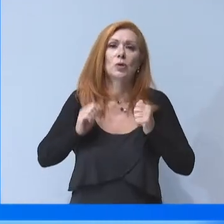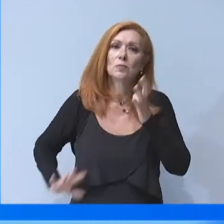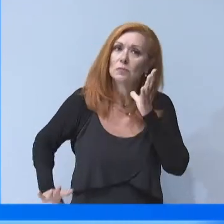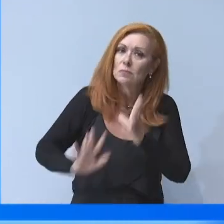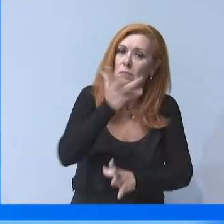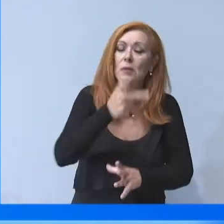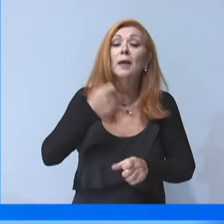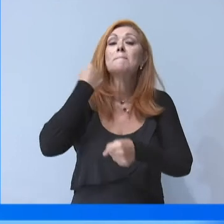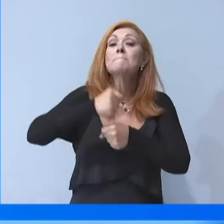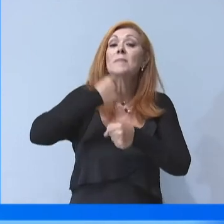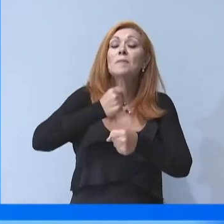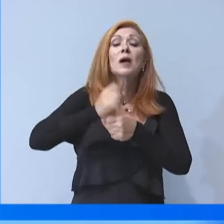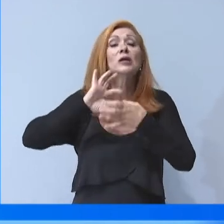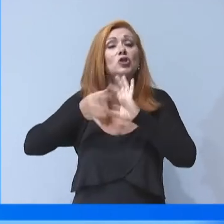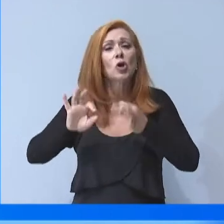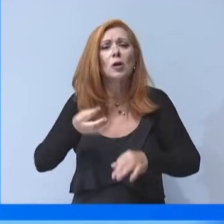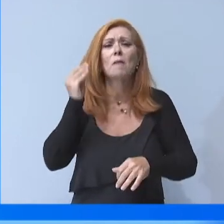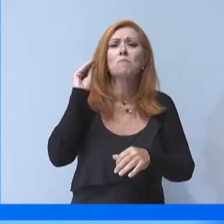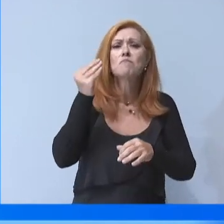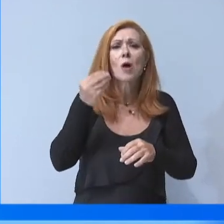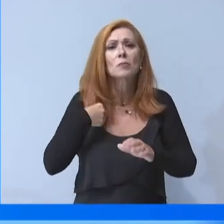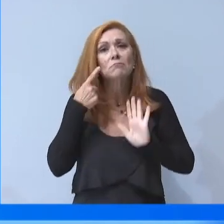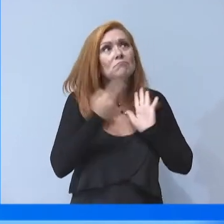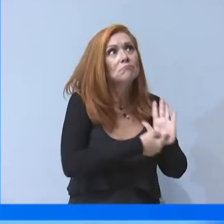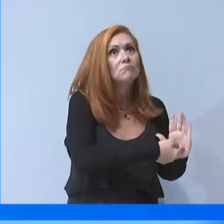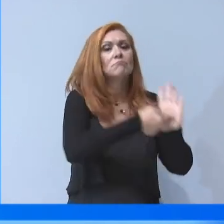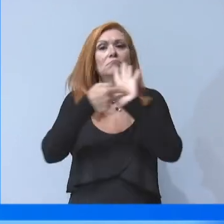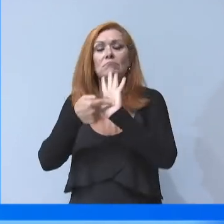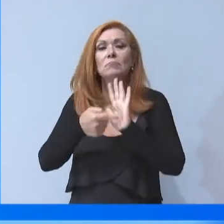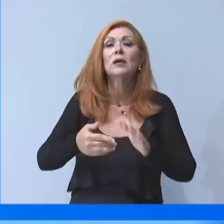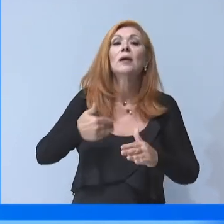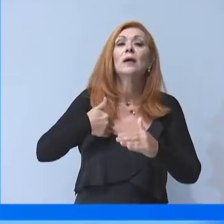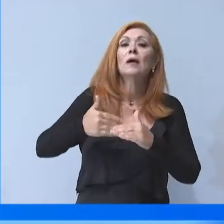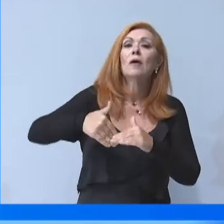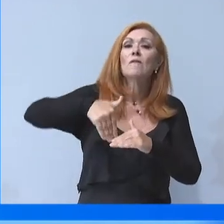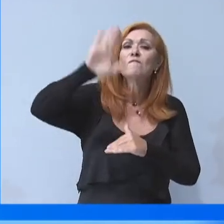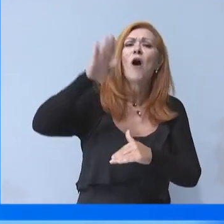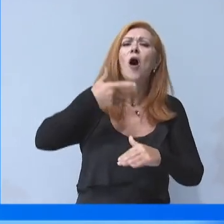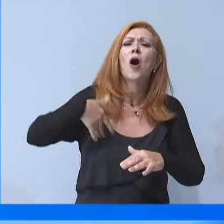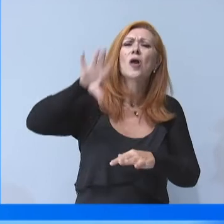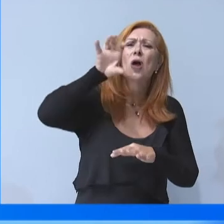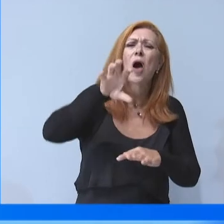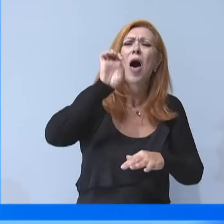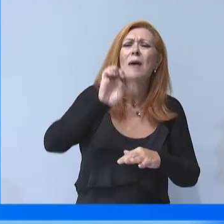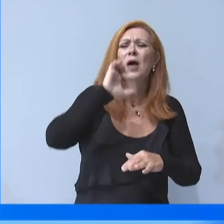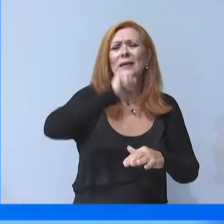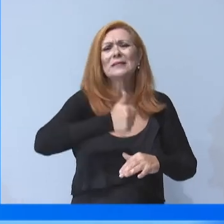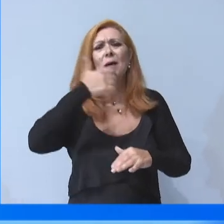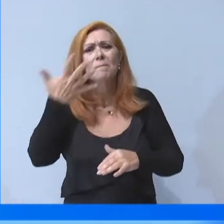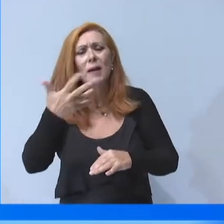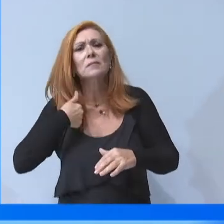μνημείων της ιστορίας και του πολιτισμού μας, δρομολόγηση του βόρειου τμήματος του ΕΕ65, απολυμιντοποίηση της Δυτικής Μακεδονίας,